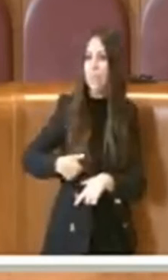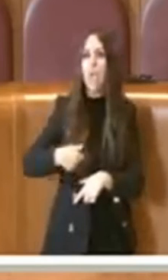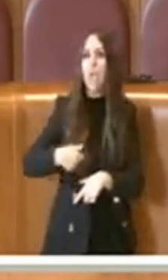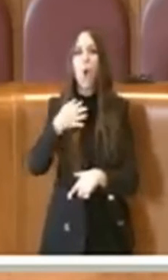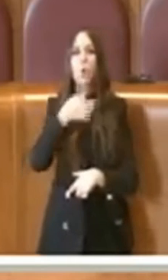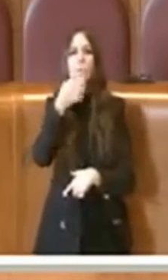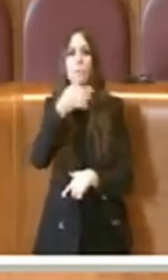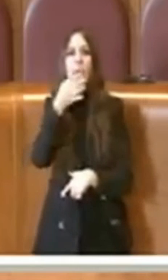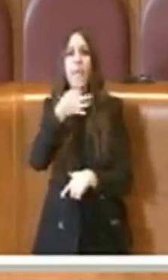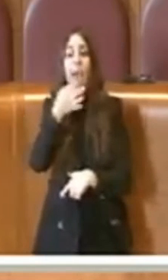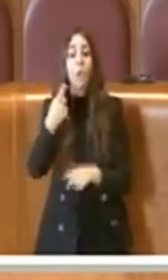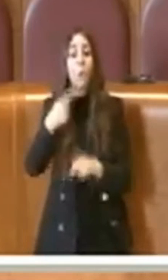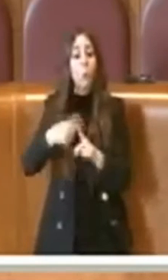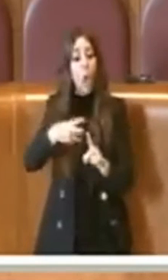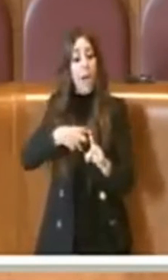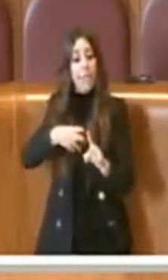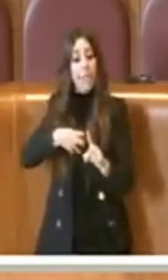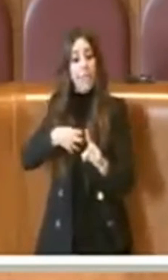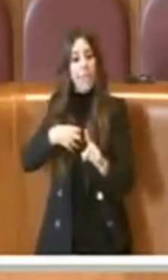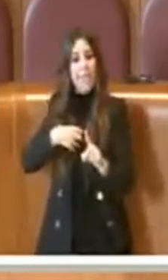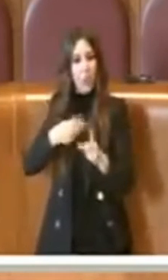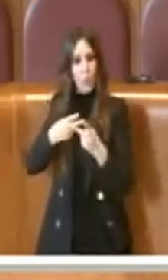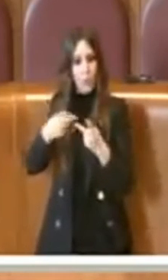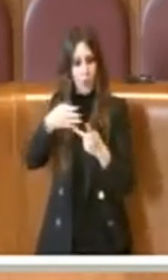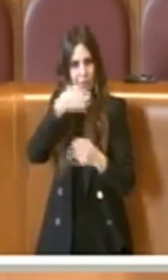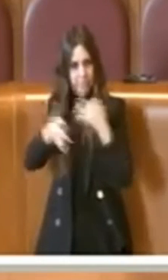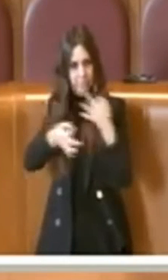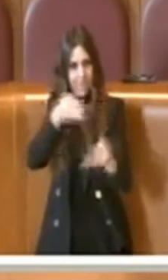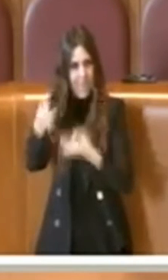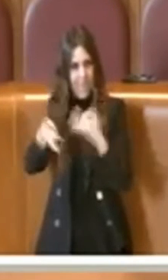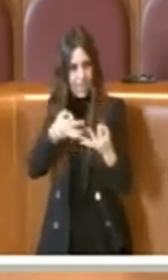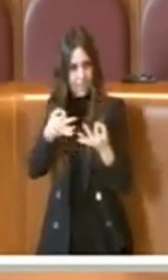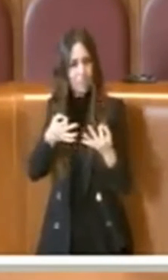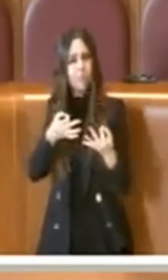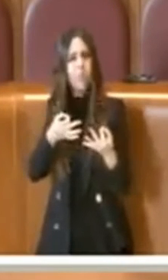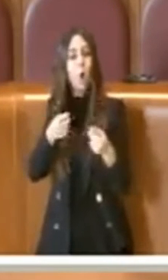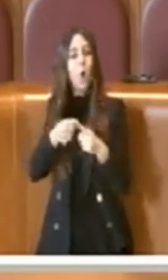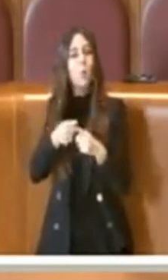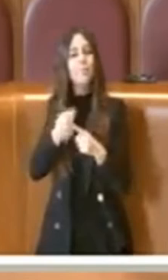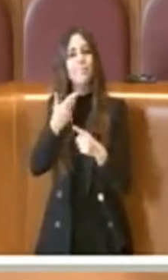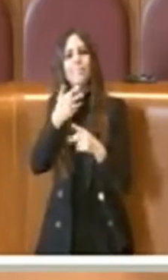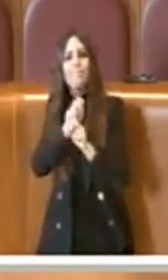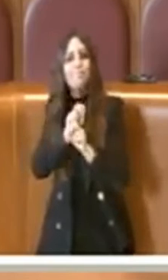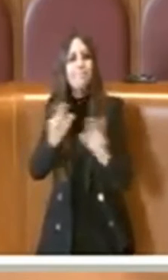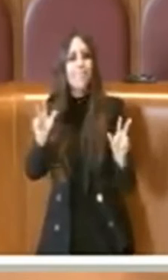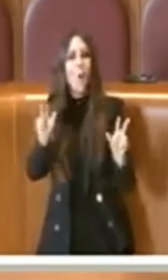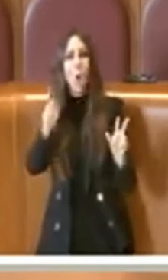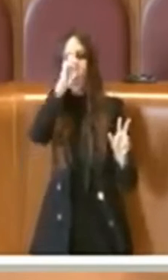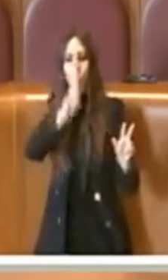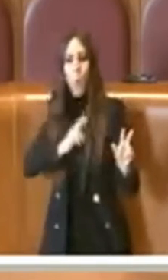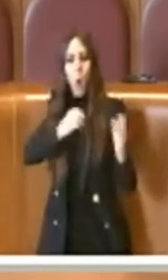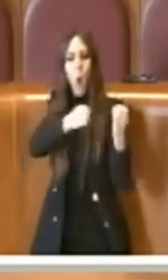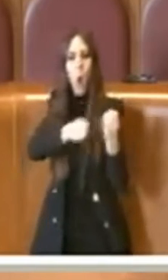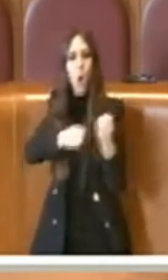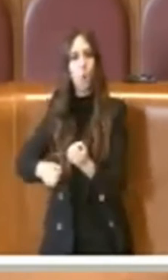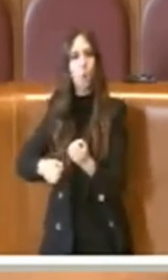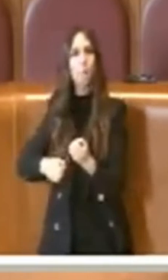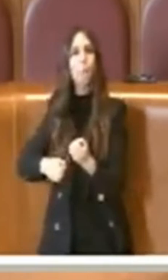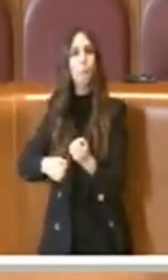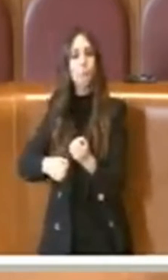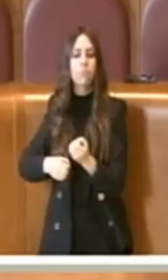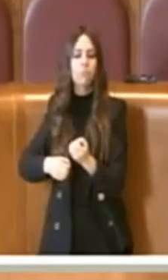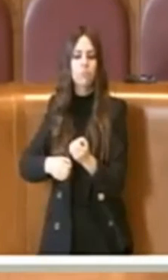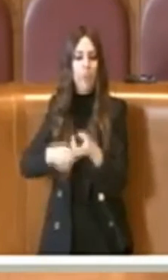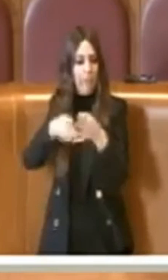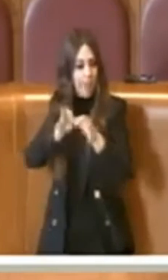cercavano di fare un appello a guardare al ruolo istituzionale, al rispetto